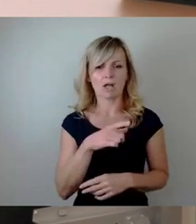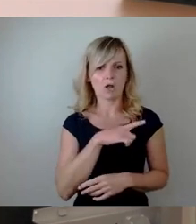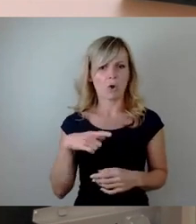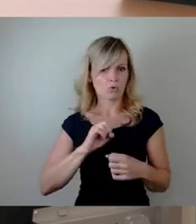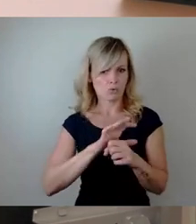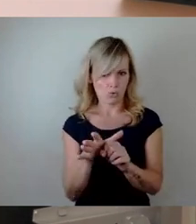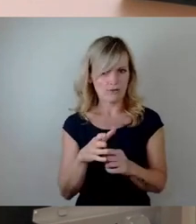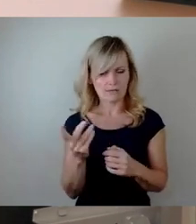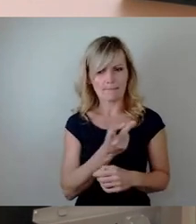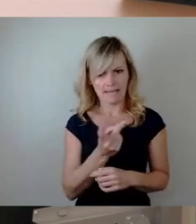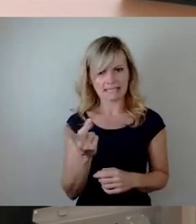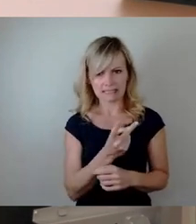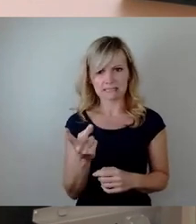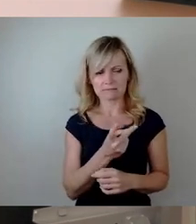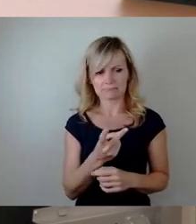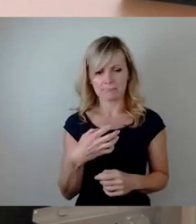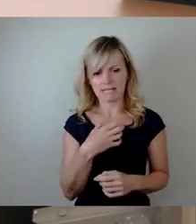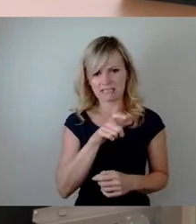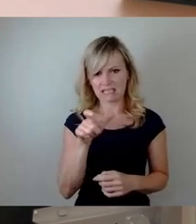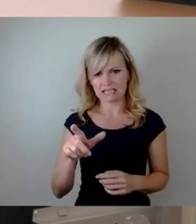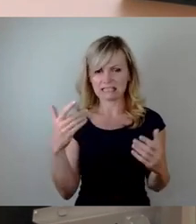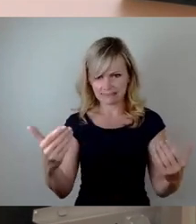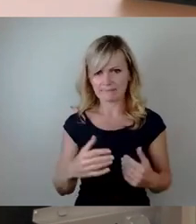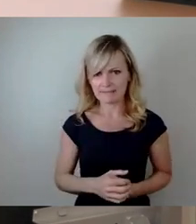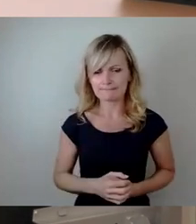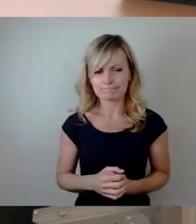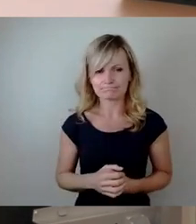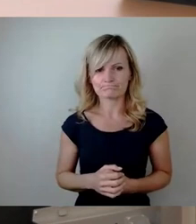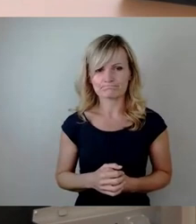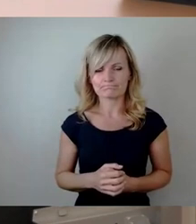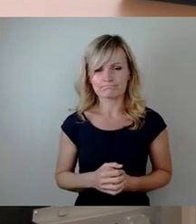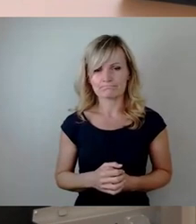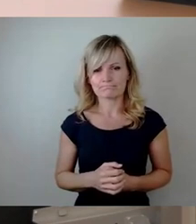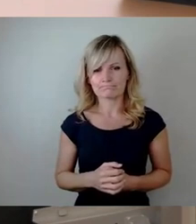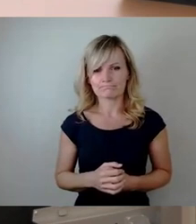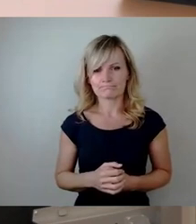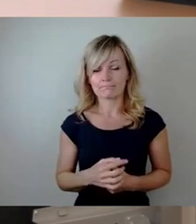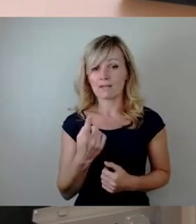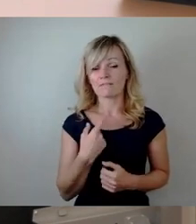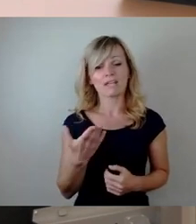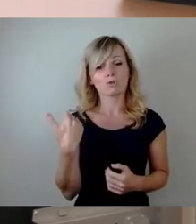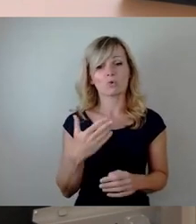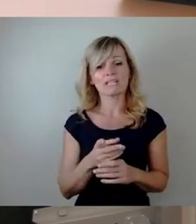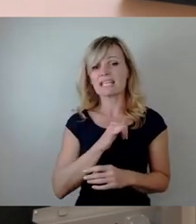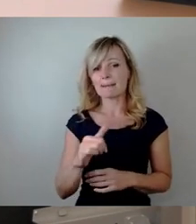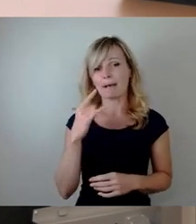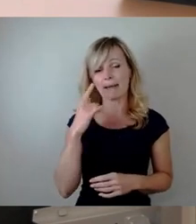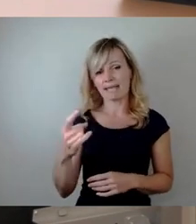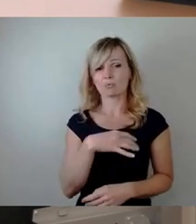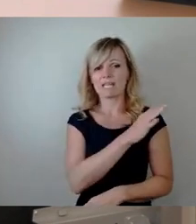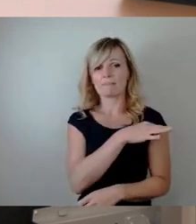-Patienten gibt. Und wir waren schon immer der Meinung, Impfen ist Privatsache.